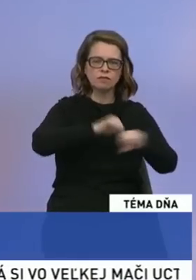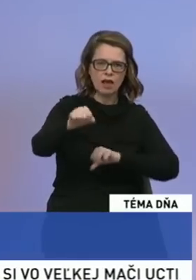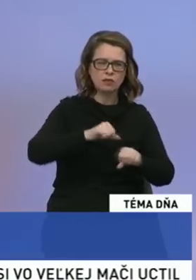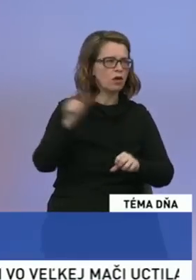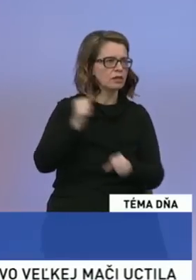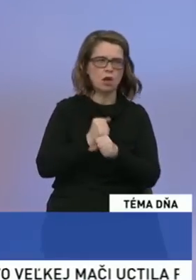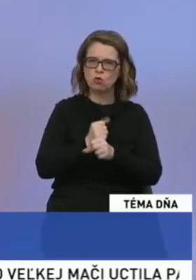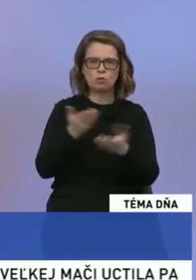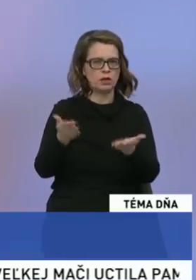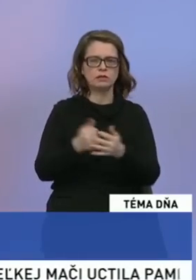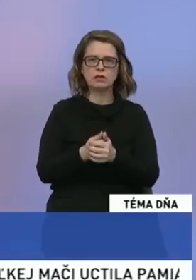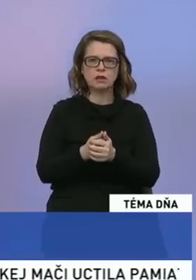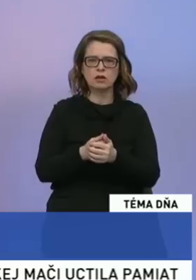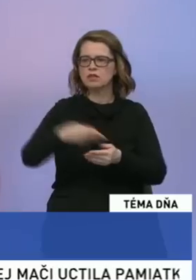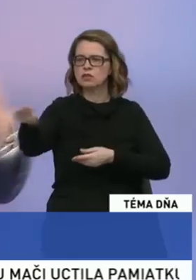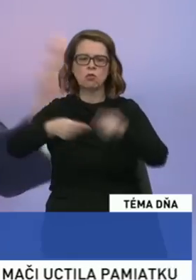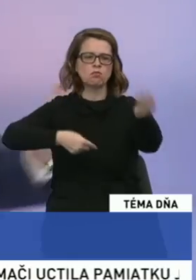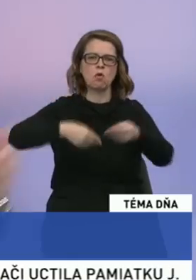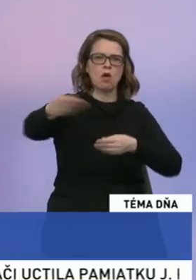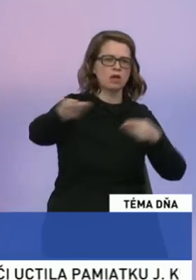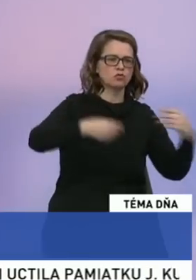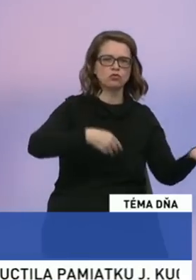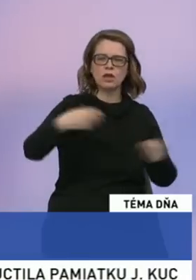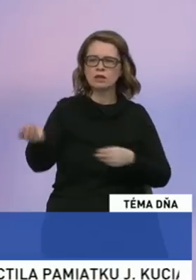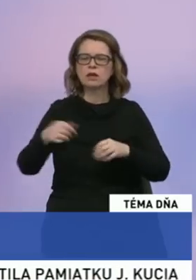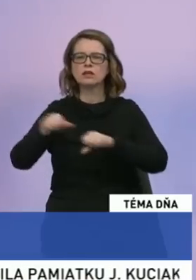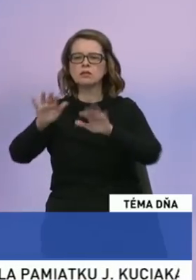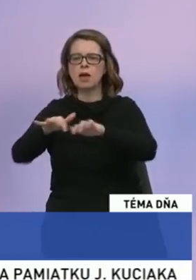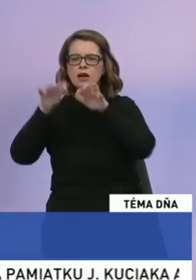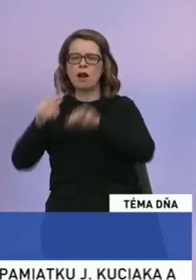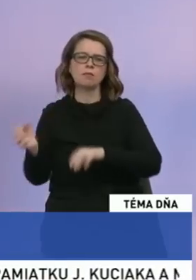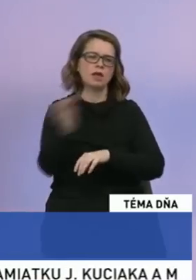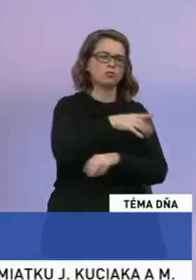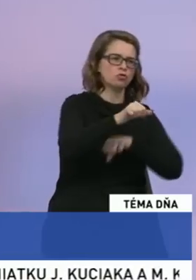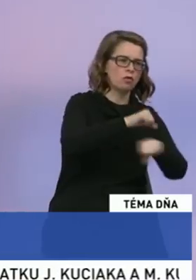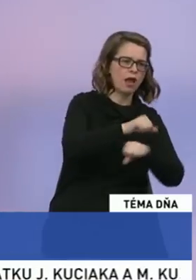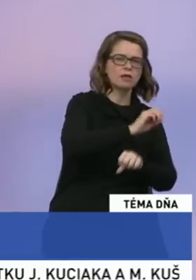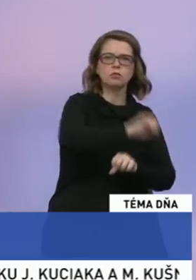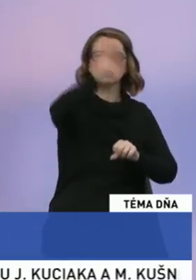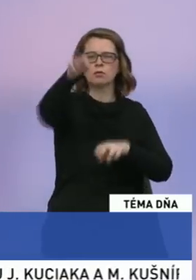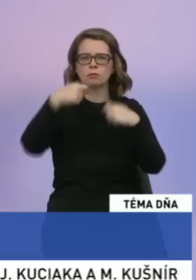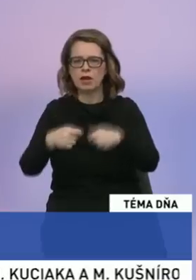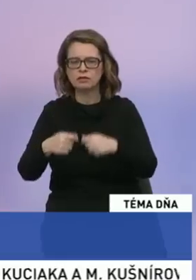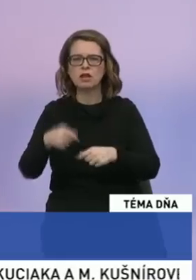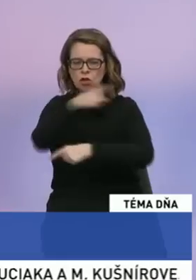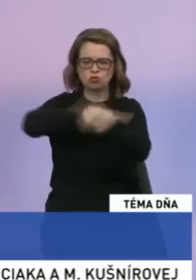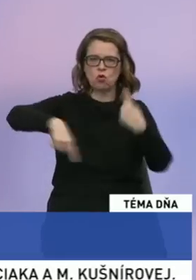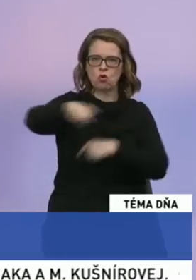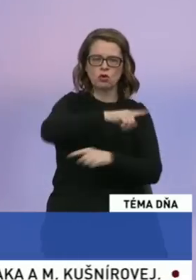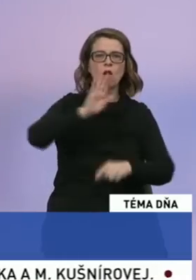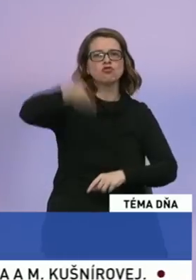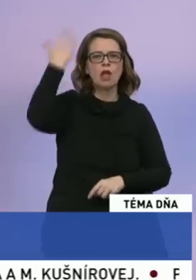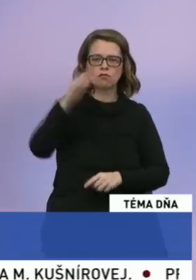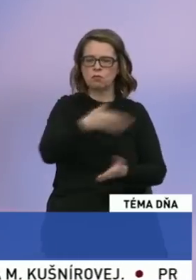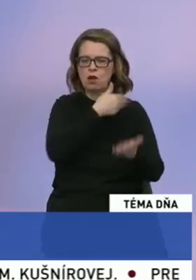Neurobili ste to. Pohadzujete si to z parlamentu do vlády, z vlády ku prezidentke a dookola. Už dávno to malo byť zmietnuté zo stola.